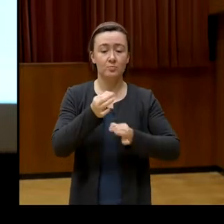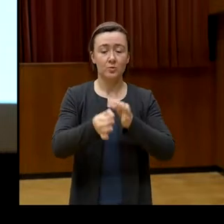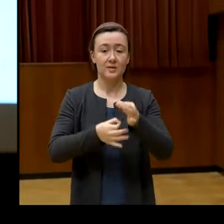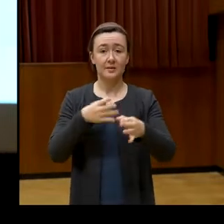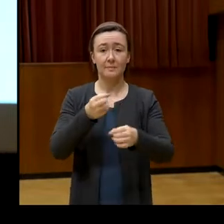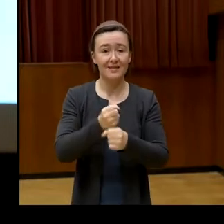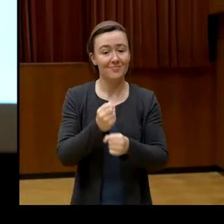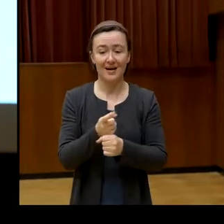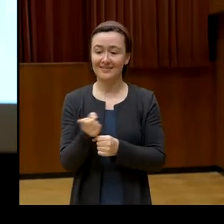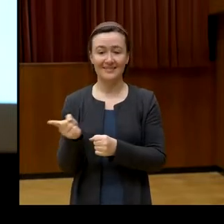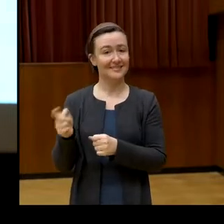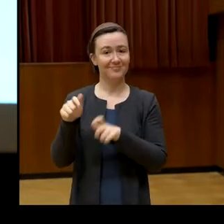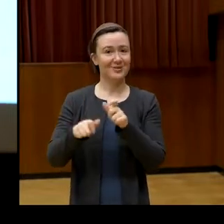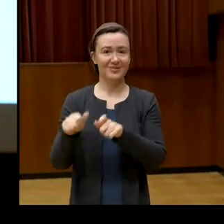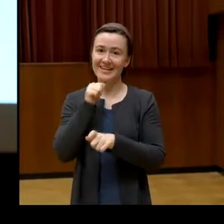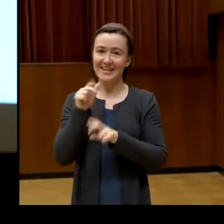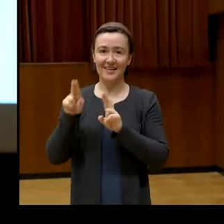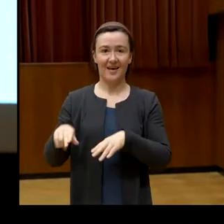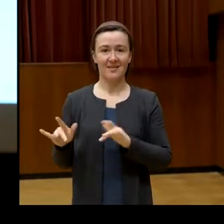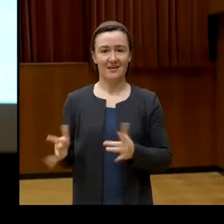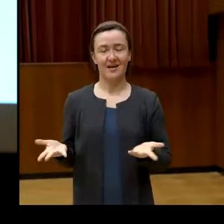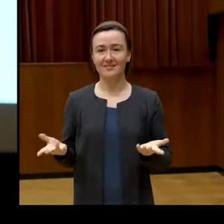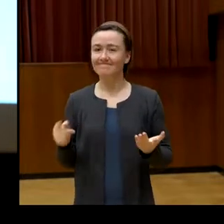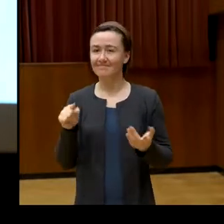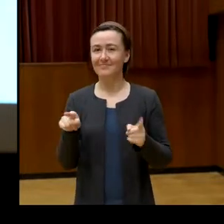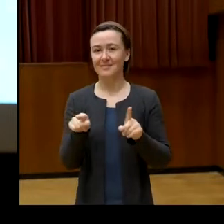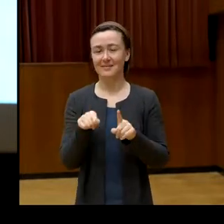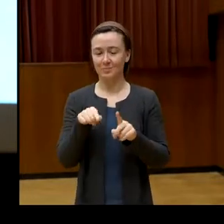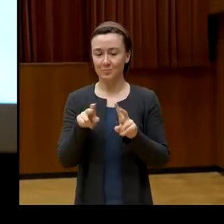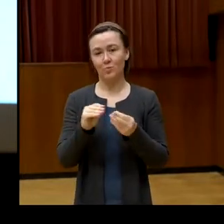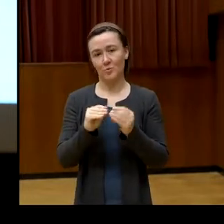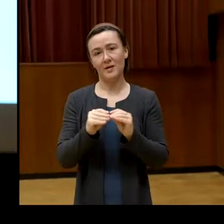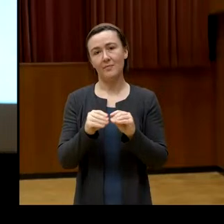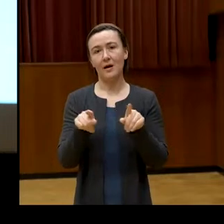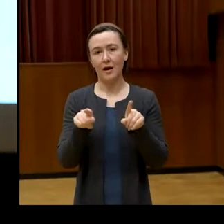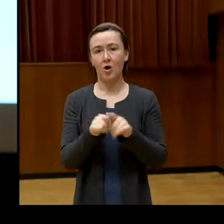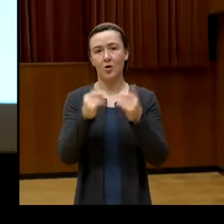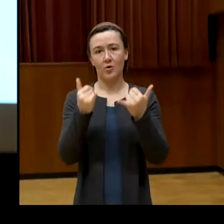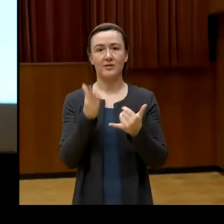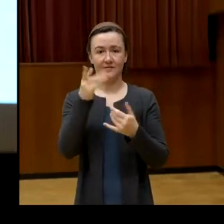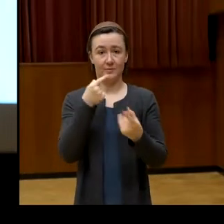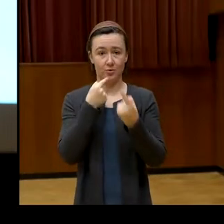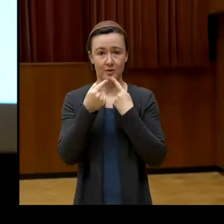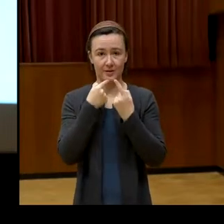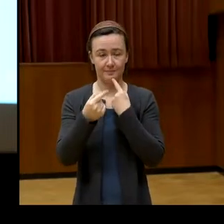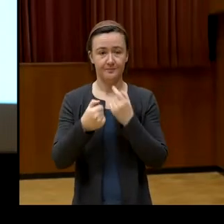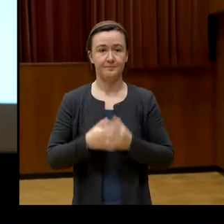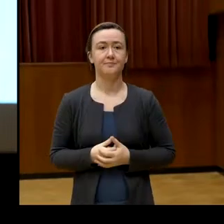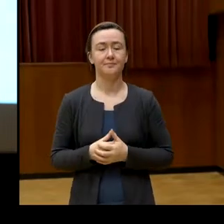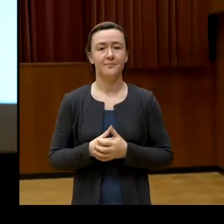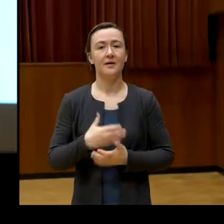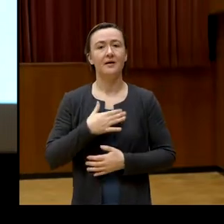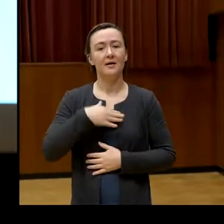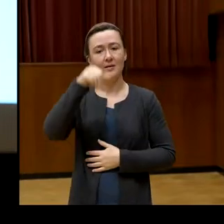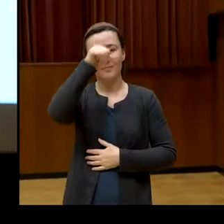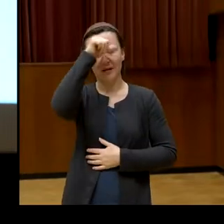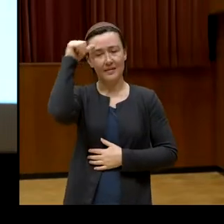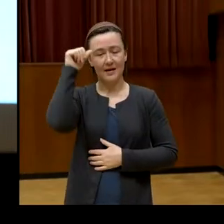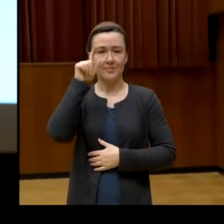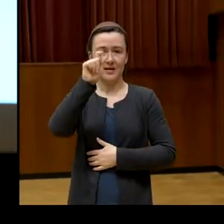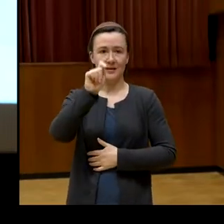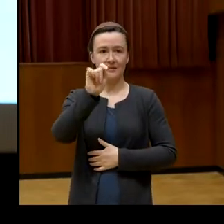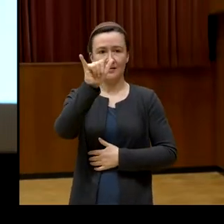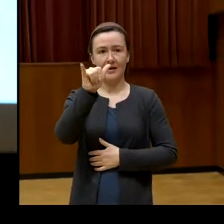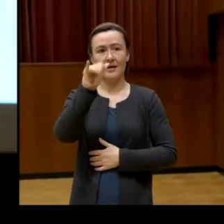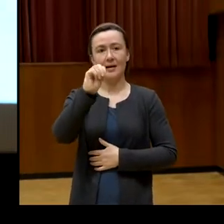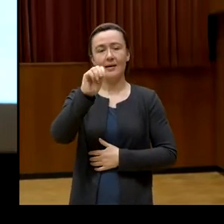nicht. Auch das ist eine Problematik, mit der wir uns heute beschäftigen werden. Mein Name ist Theimer Kreid und ich freue mich